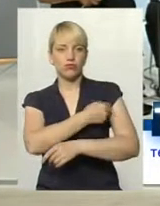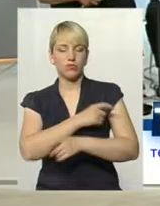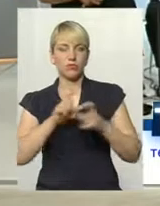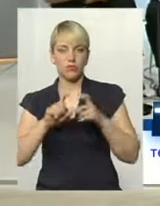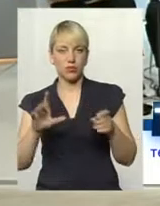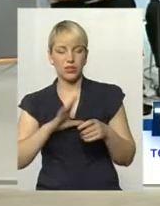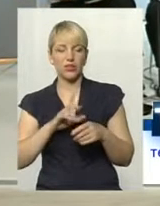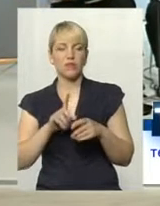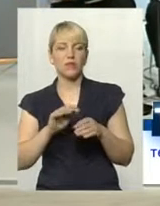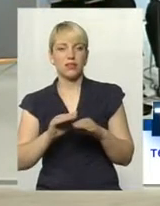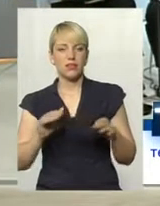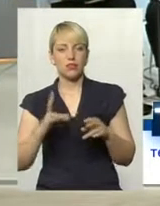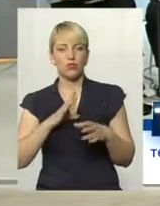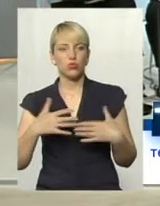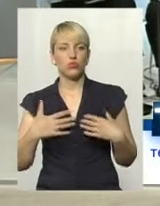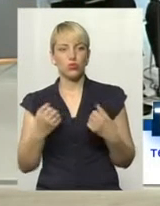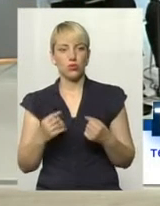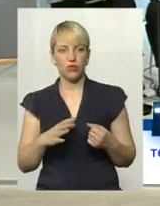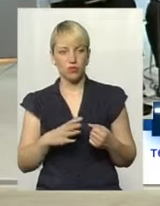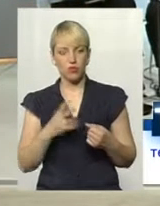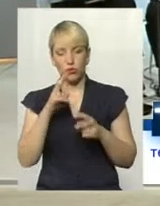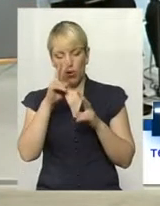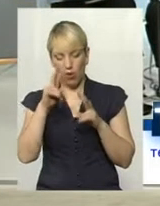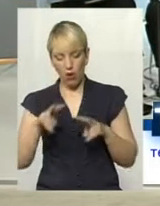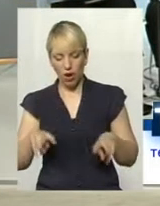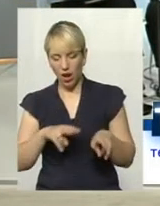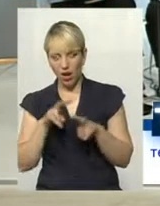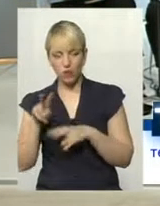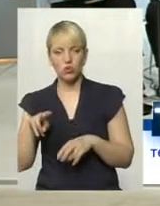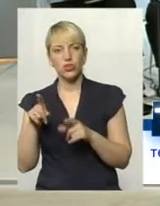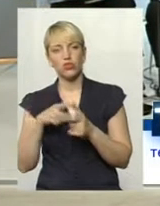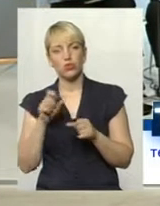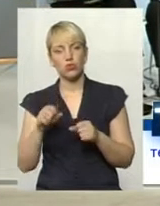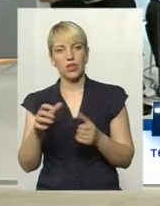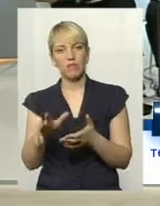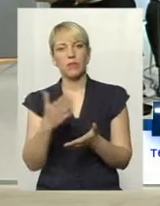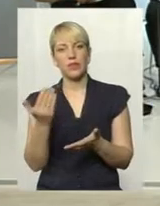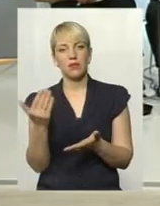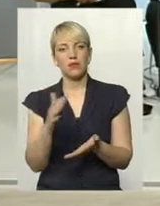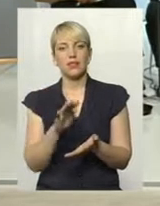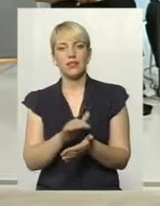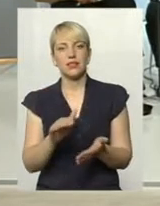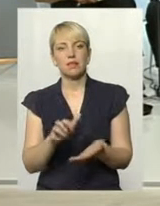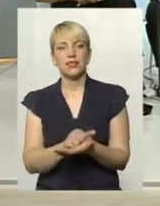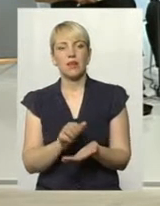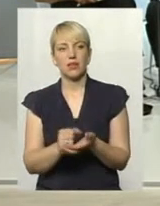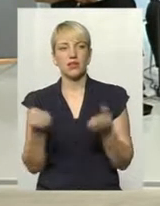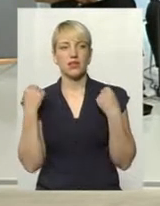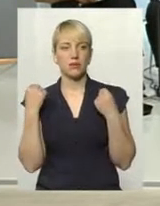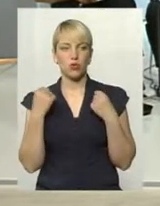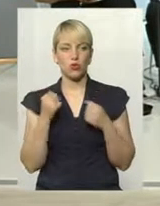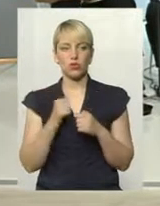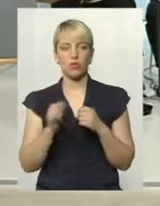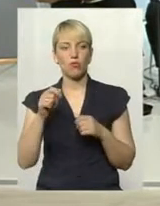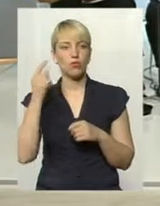І дійсно дітки повинні бути здорові, їх гулянти, чи можливо їм займатися цим видом спорту. Дуже часто можна